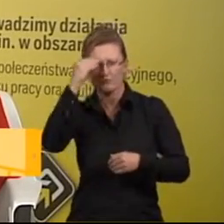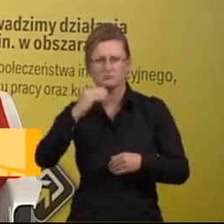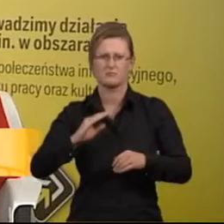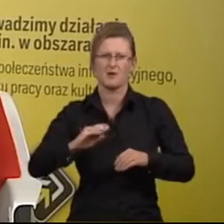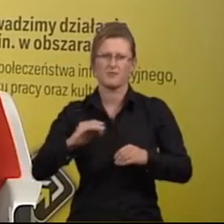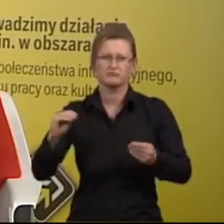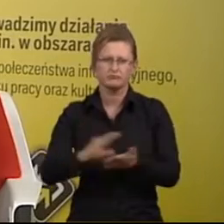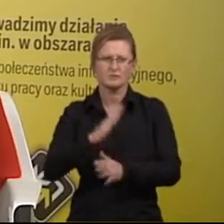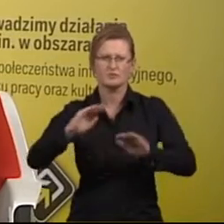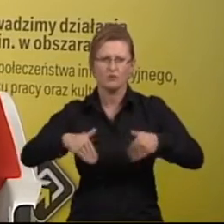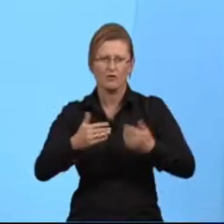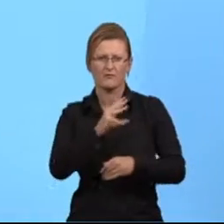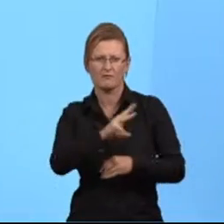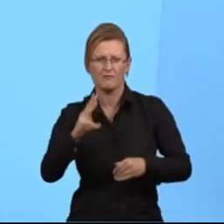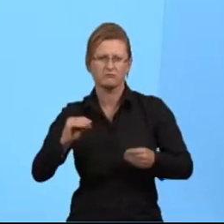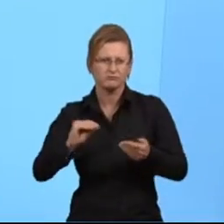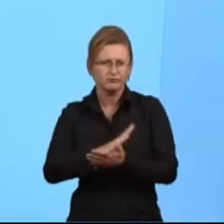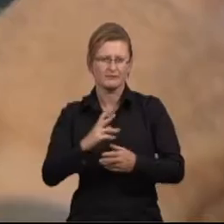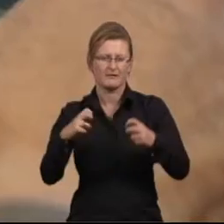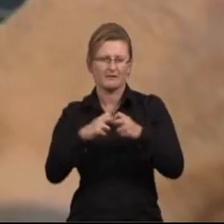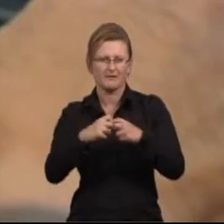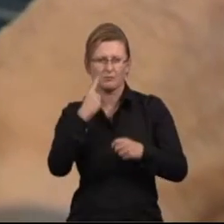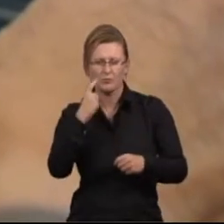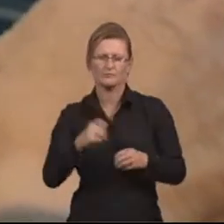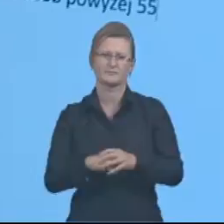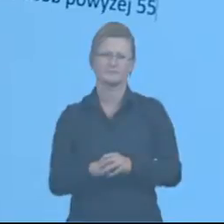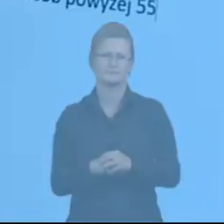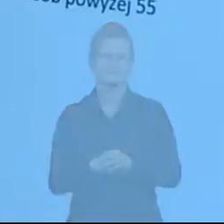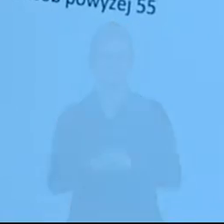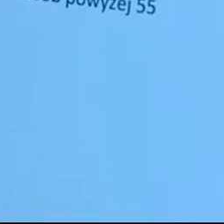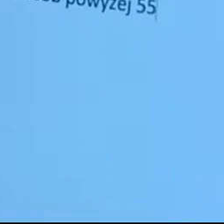z komputerem, oswoiły nas ze stronami, z internetem.